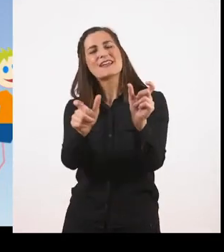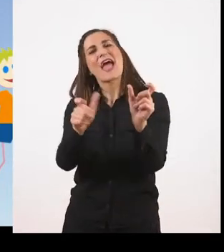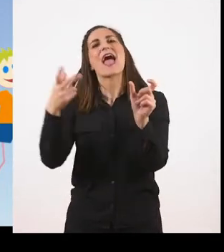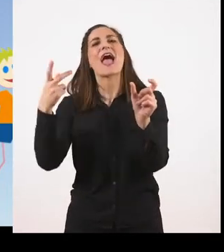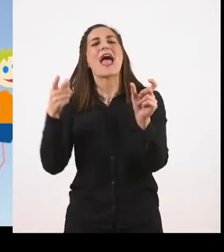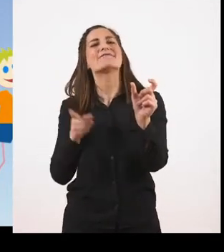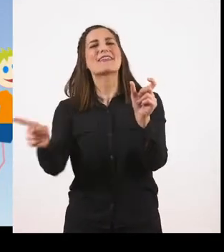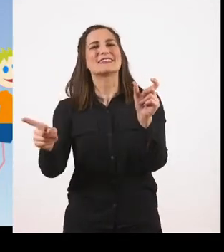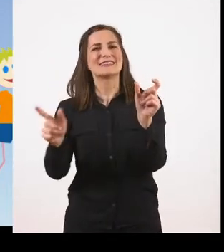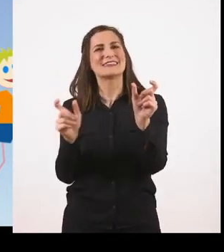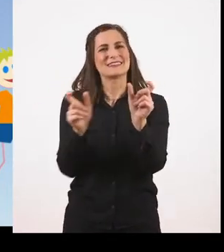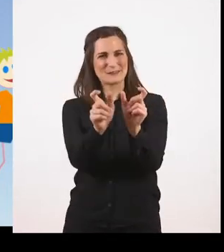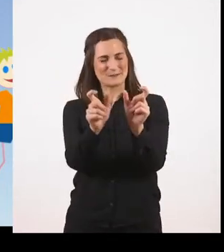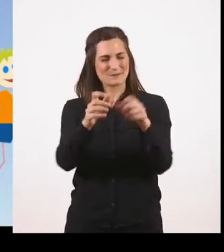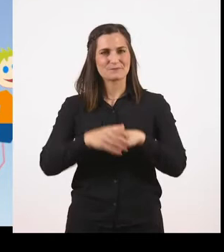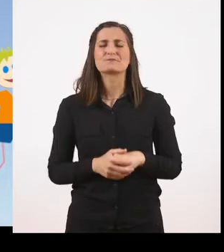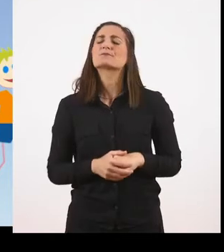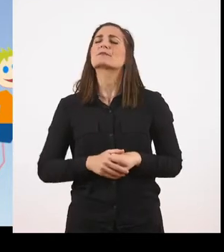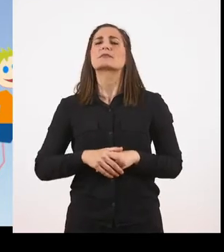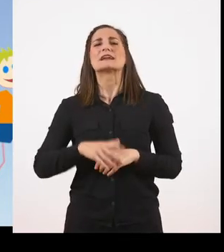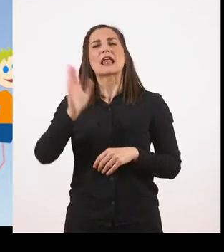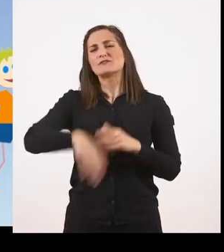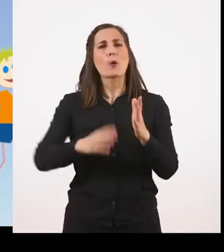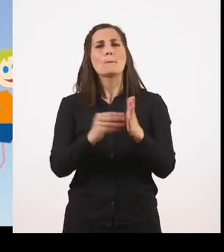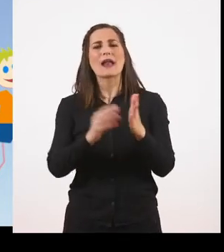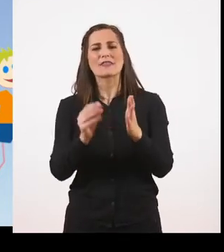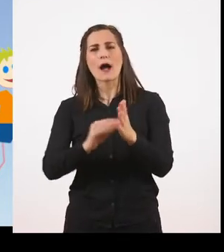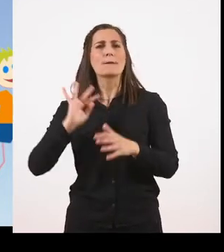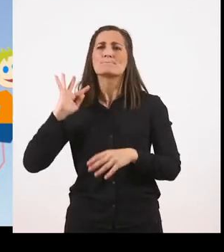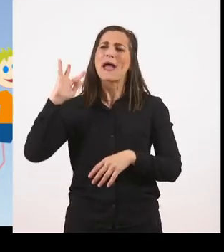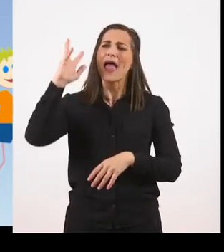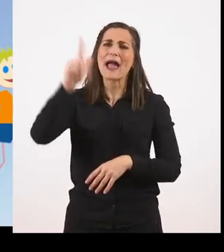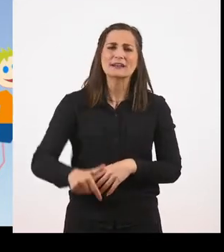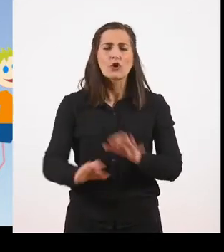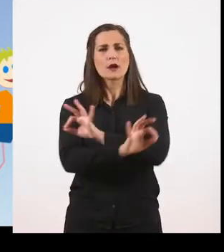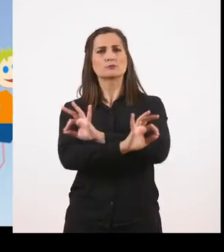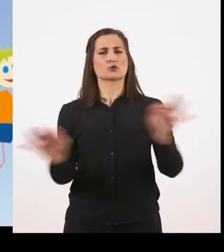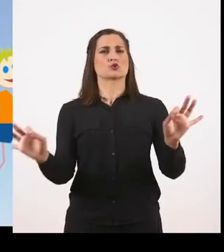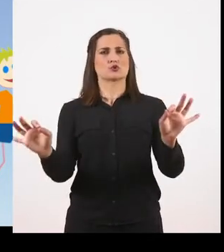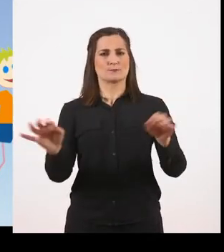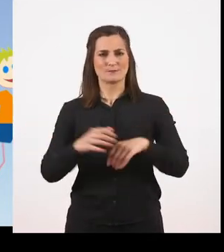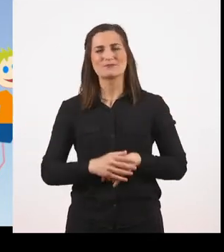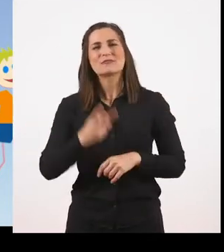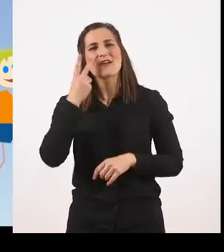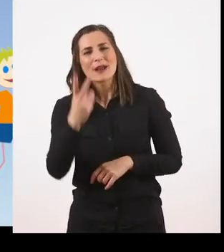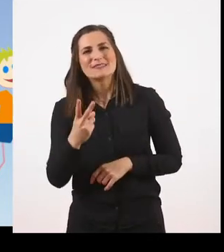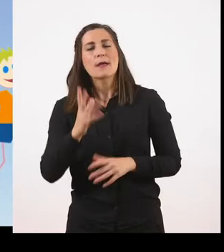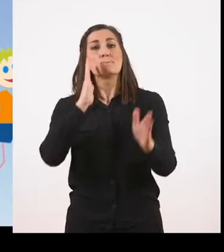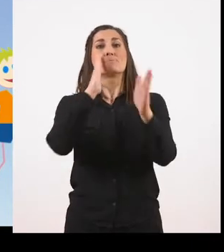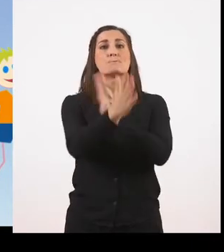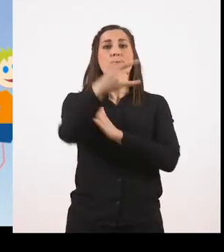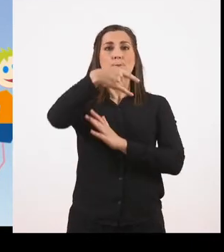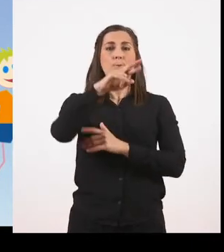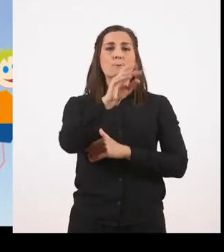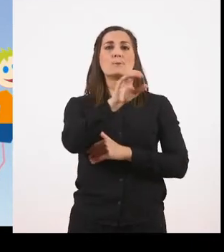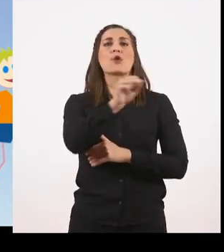Και τέλος, όλα καλά προς το παρόν. Έχουμε την πρόθεση προς, μαζί με το ουσιαστικοποιημένο